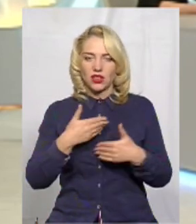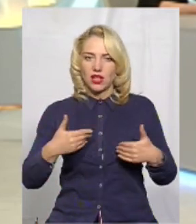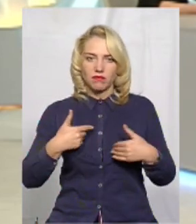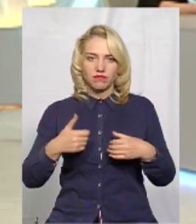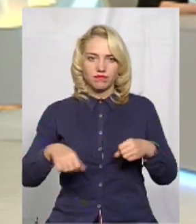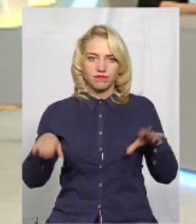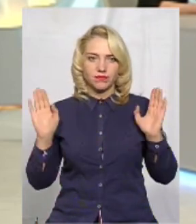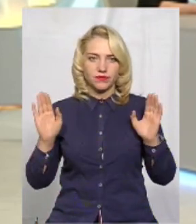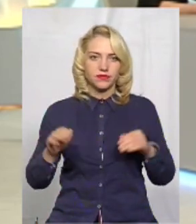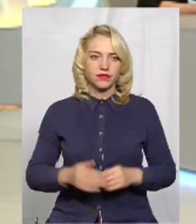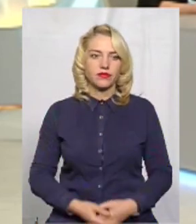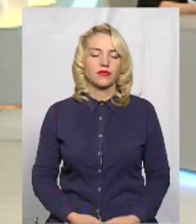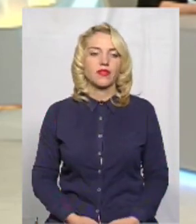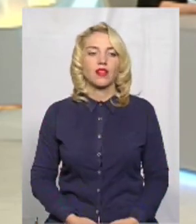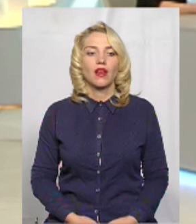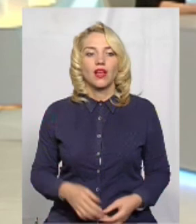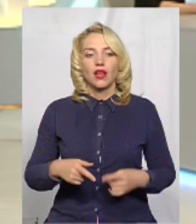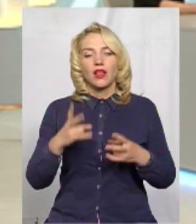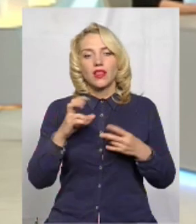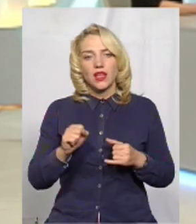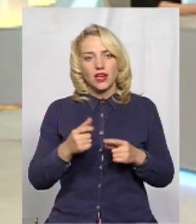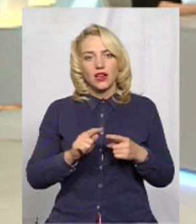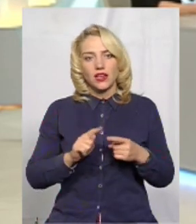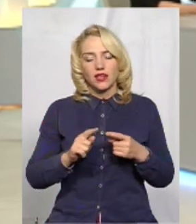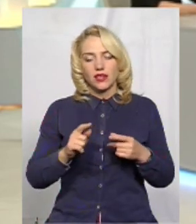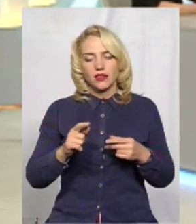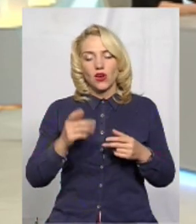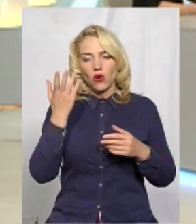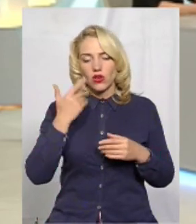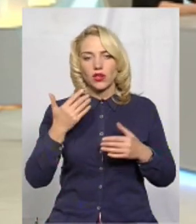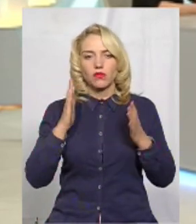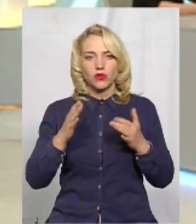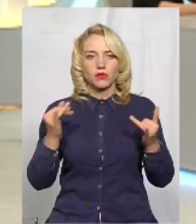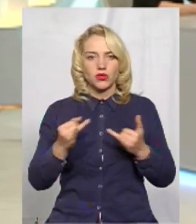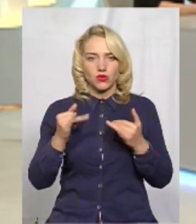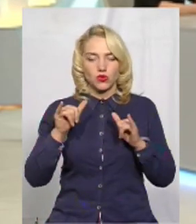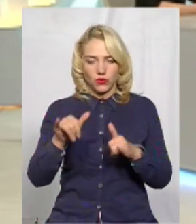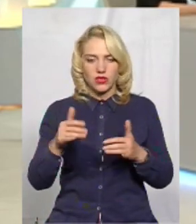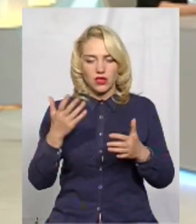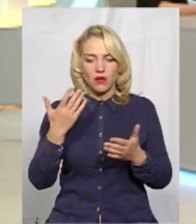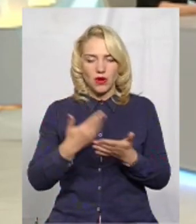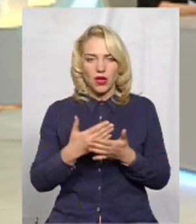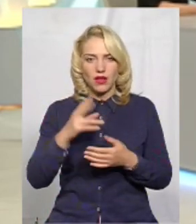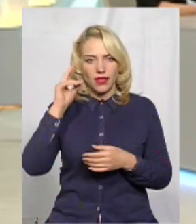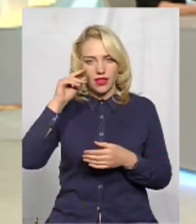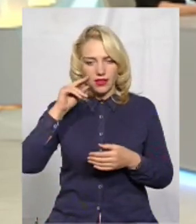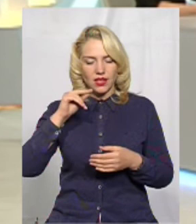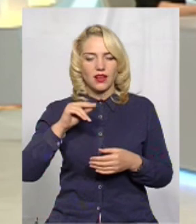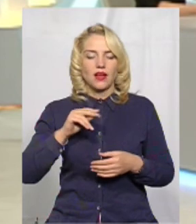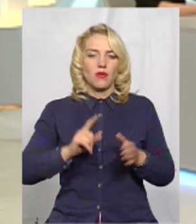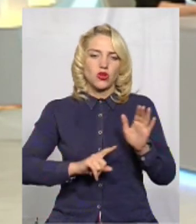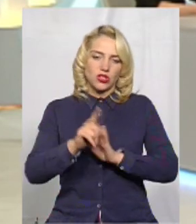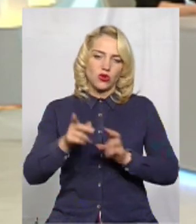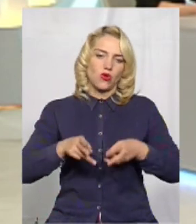під сили вирішити. І буквально на завершення, коли можна буде у вас поцікавитись от орієнтовною датою початку опалювального